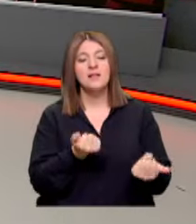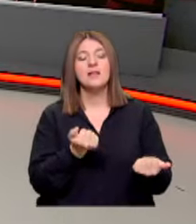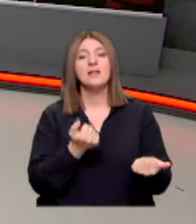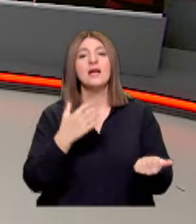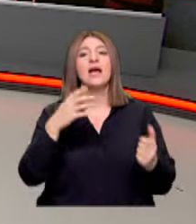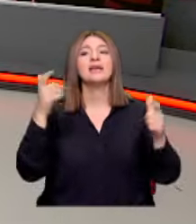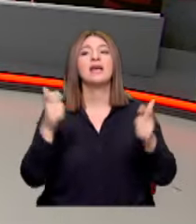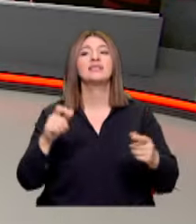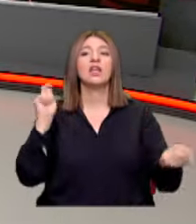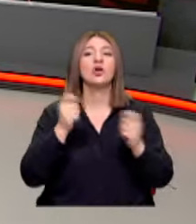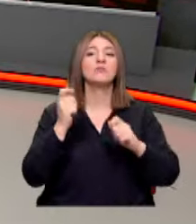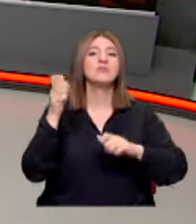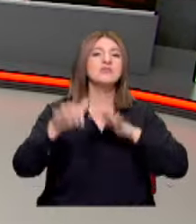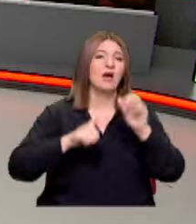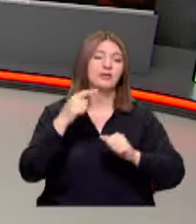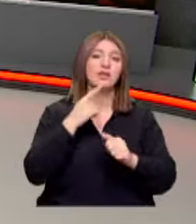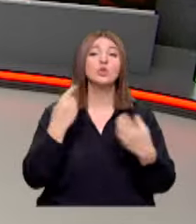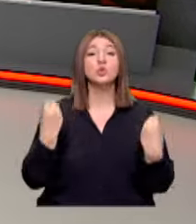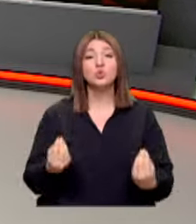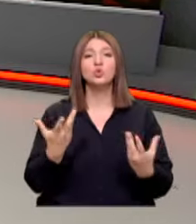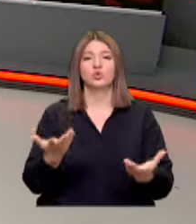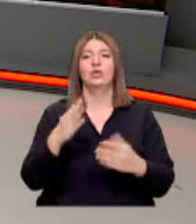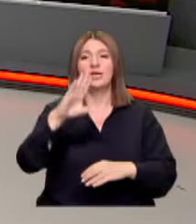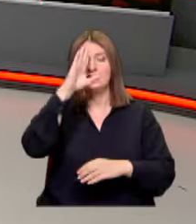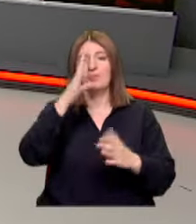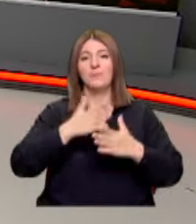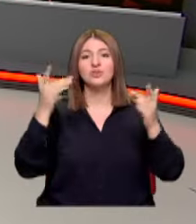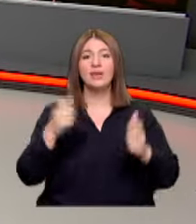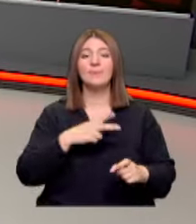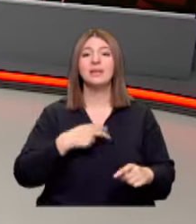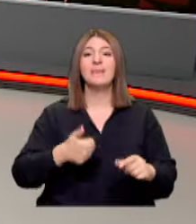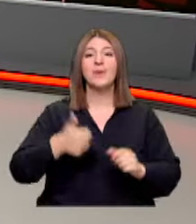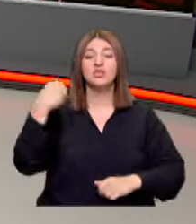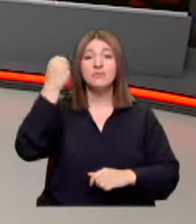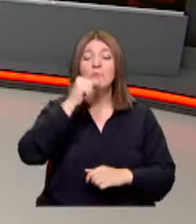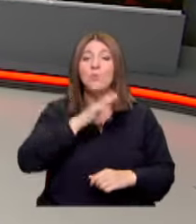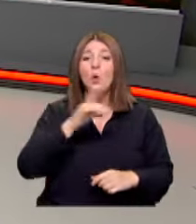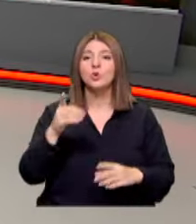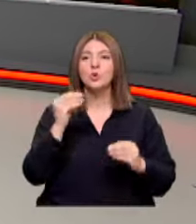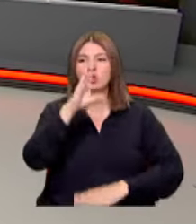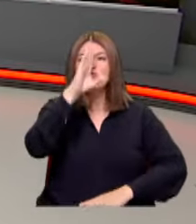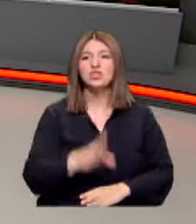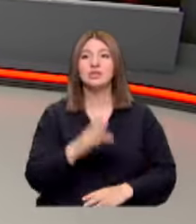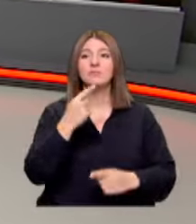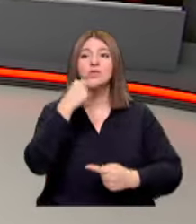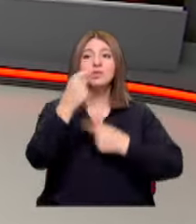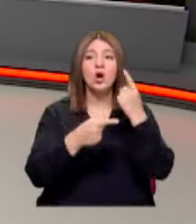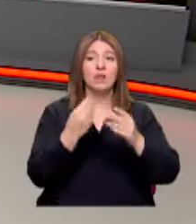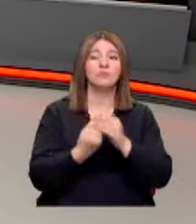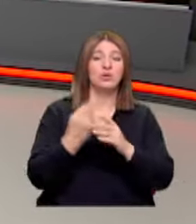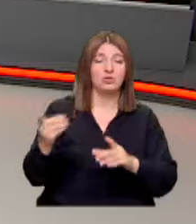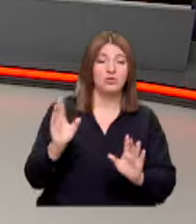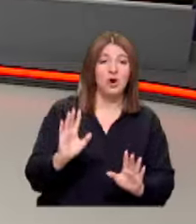Kentsel dönüşüm rantı dedik Çünkü İstanbul Büyükşehir Belediye Başkanı Ekrem İmamoğlu çok ciddi bir iddiada